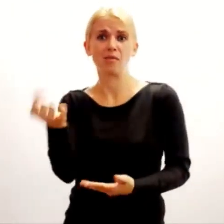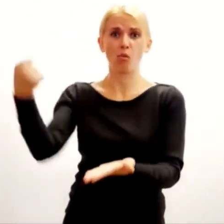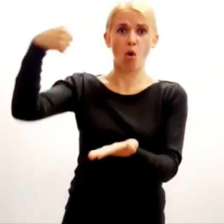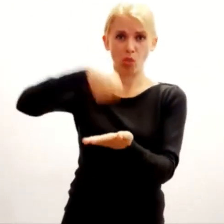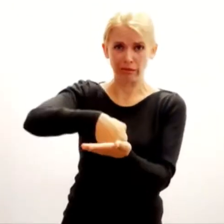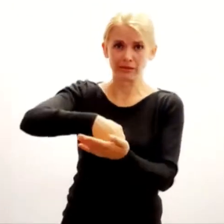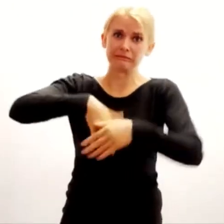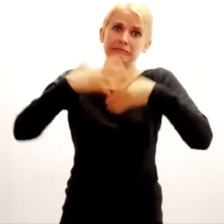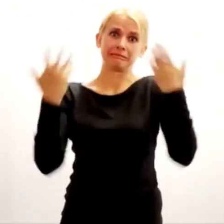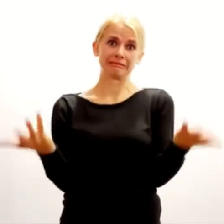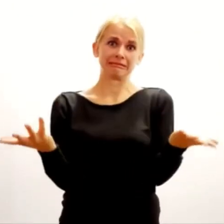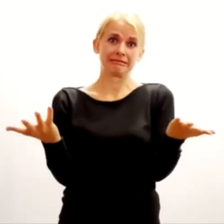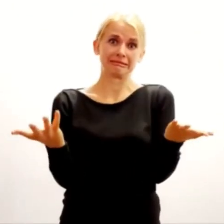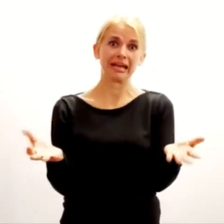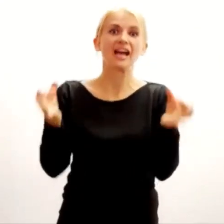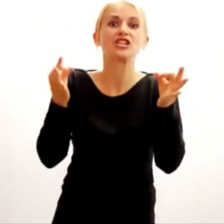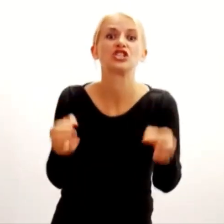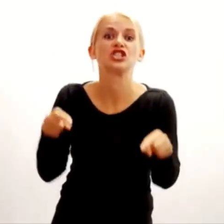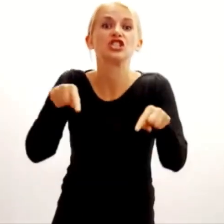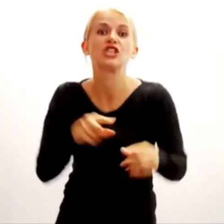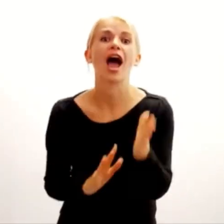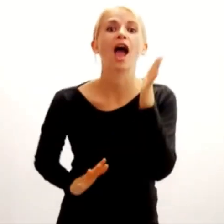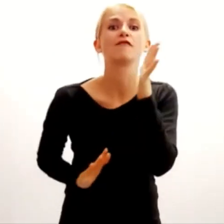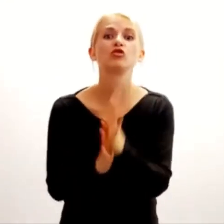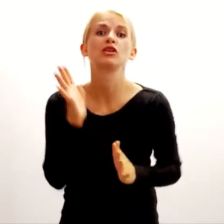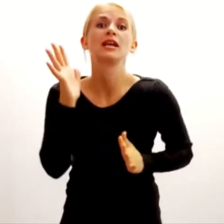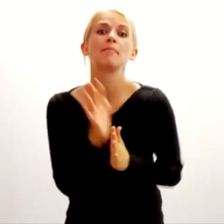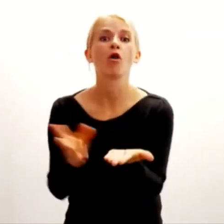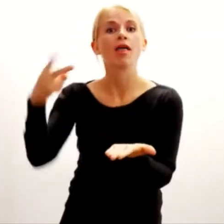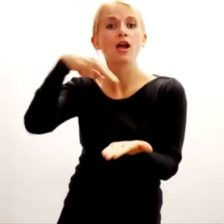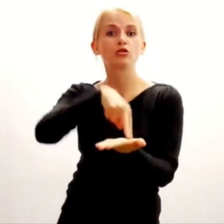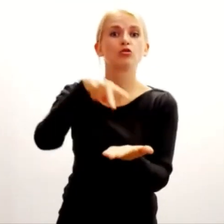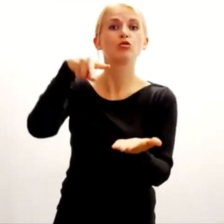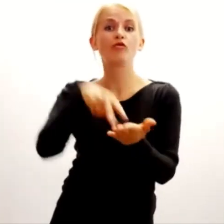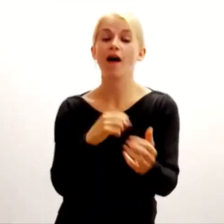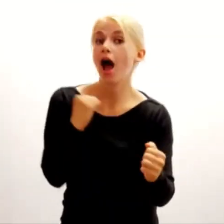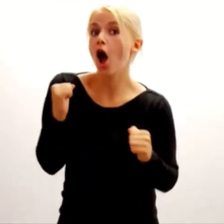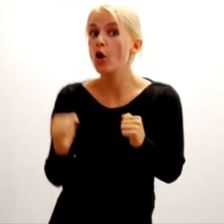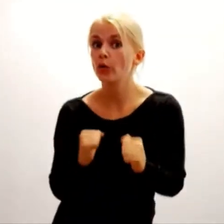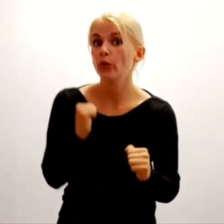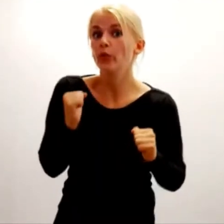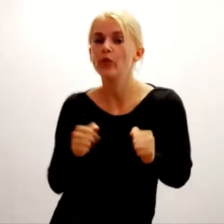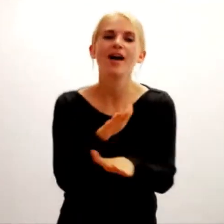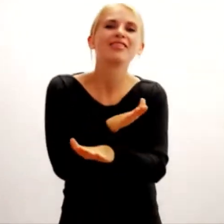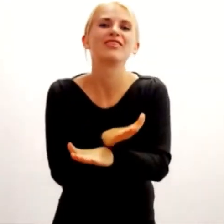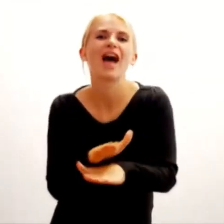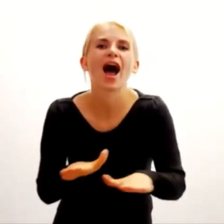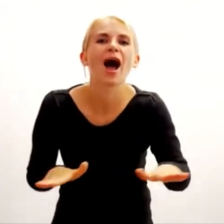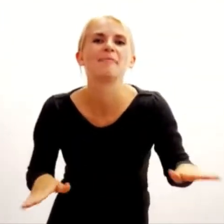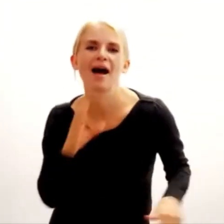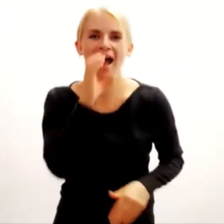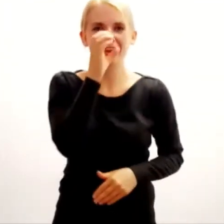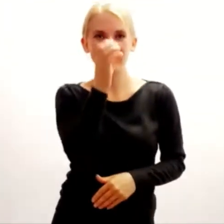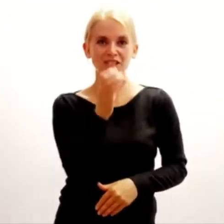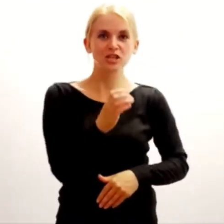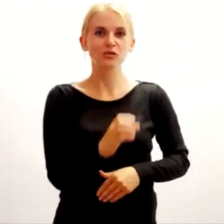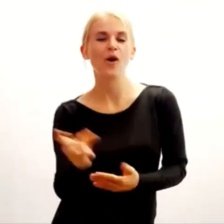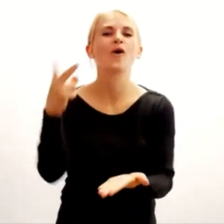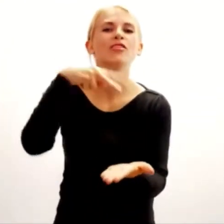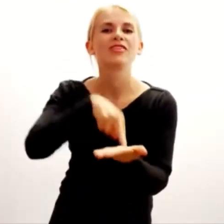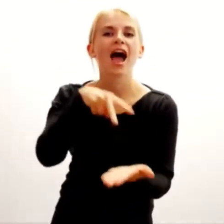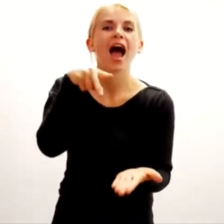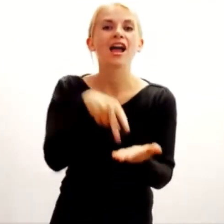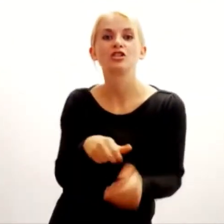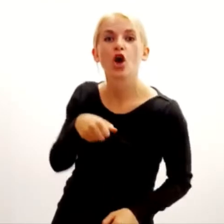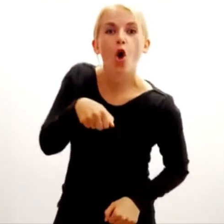go zdeptały Dzisiaj w dżungli potańcówa Na parkiecie słoń